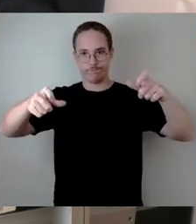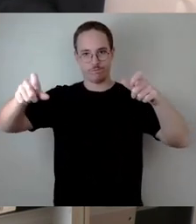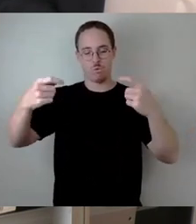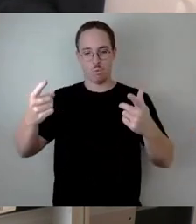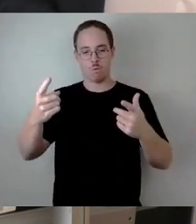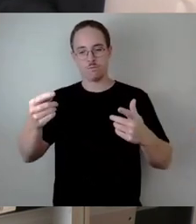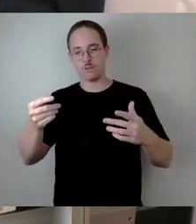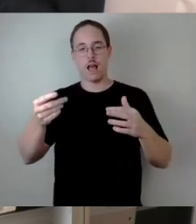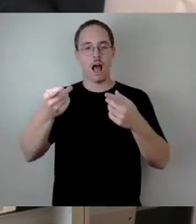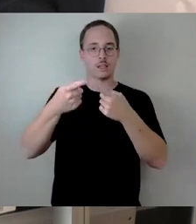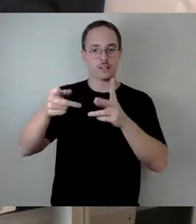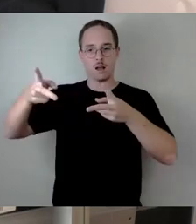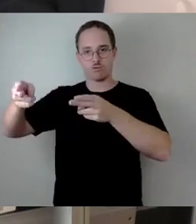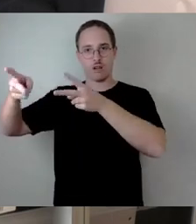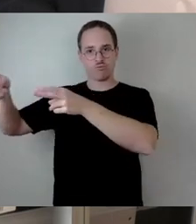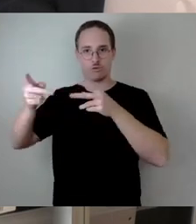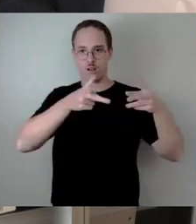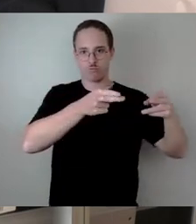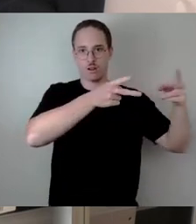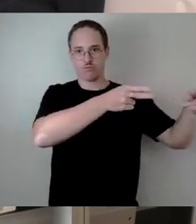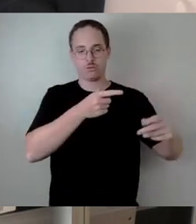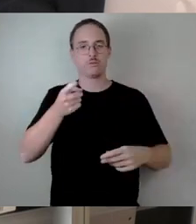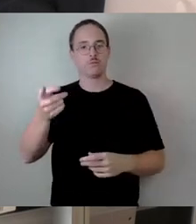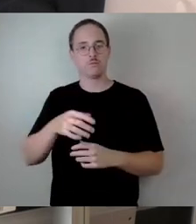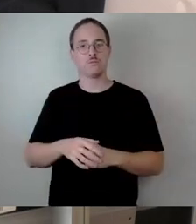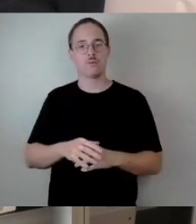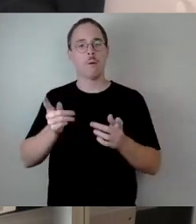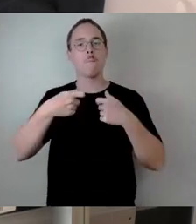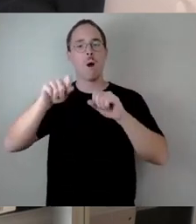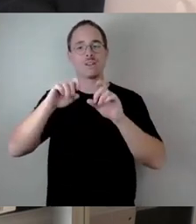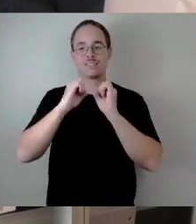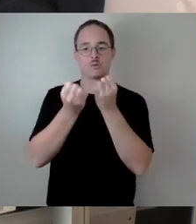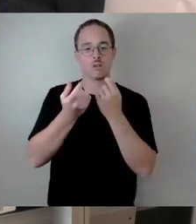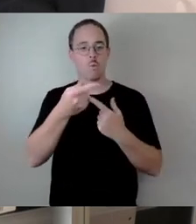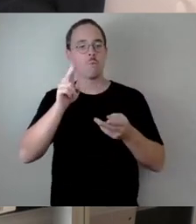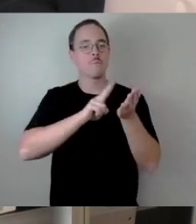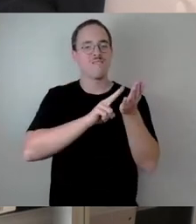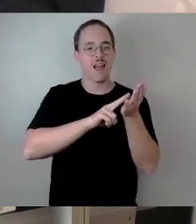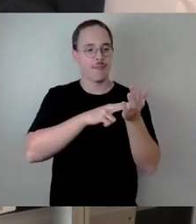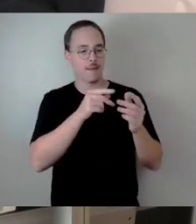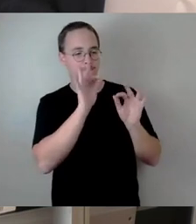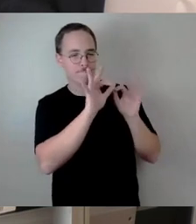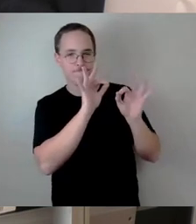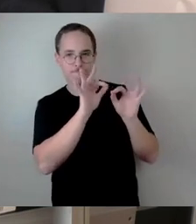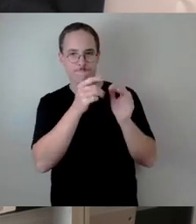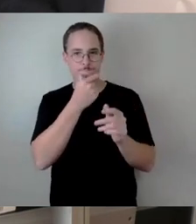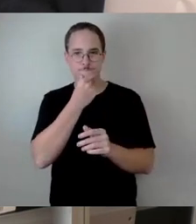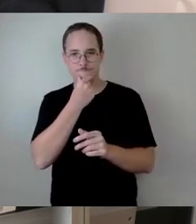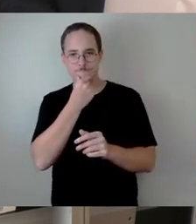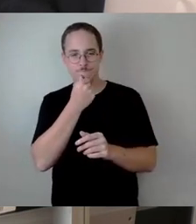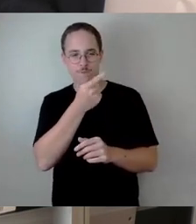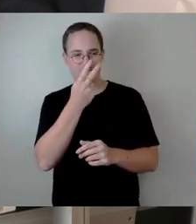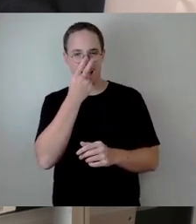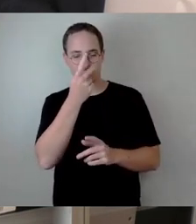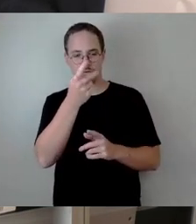wo wir die bauliche Situation bewerten, um daraus Dinge abzuleiten. In einem weiteren Brückenabschnitt,